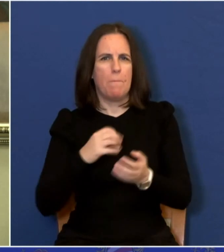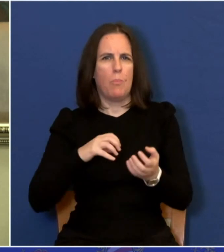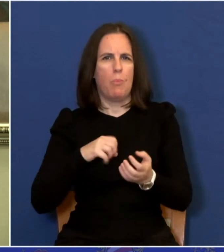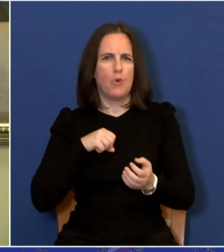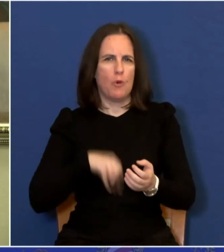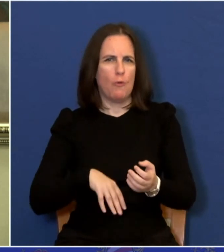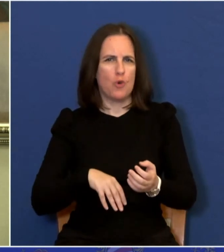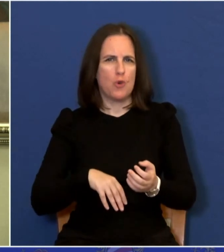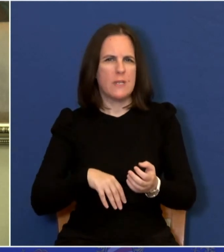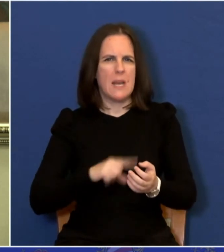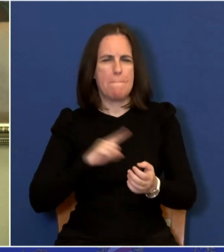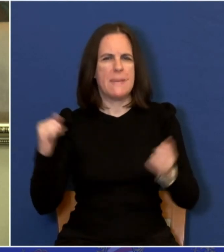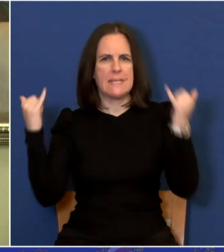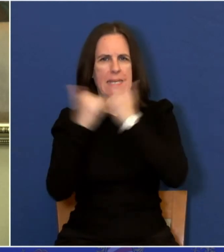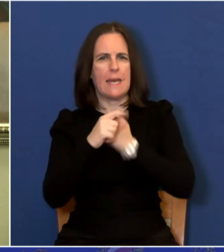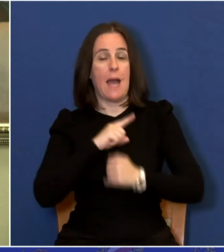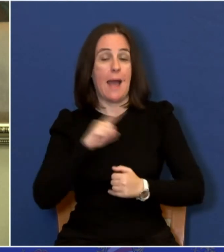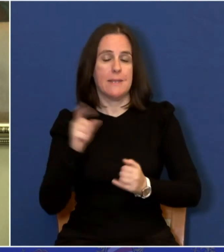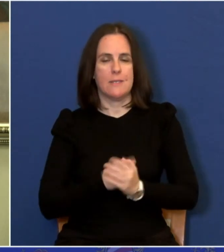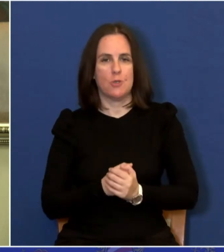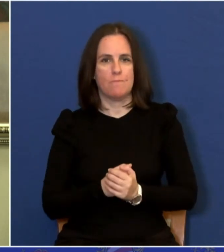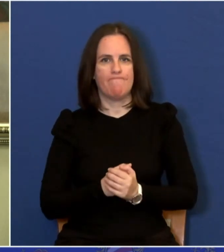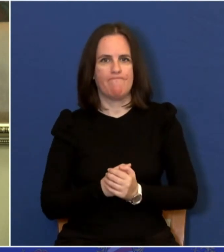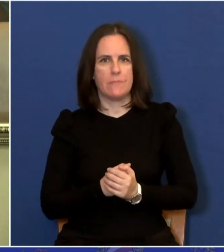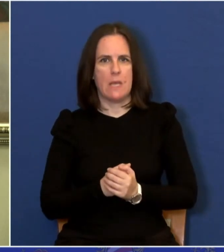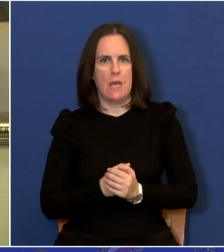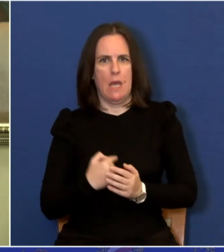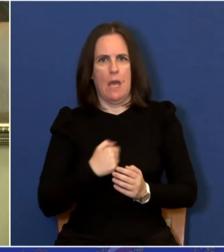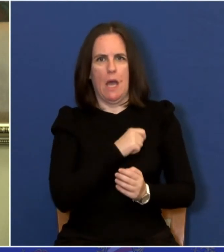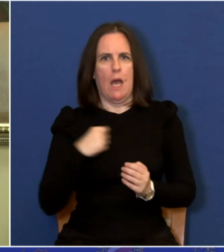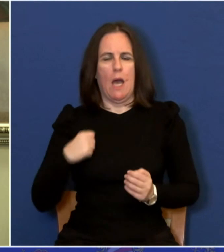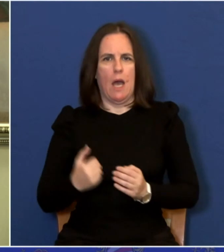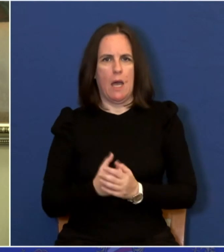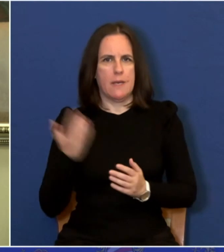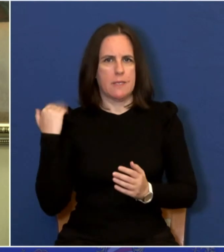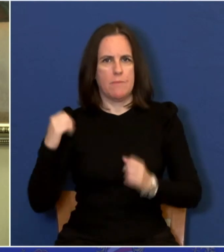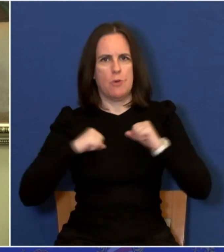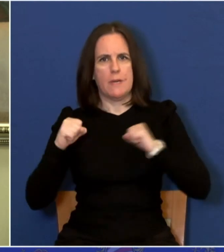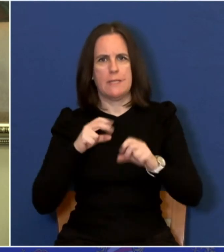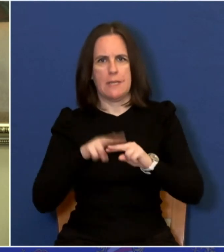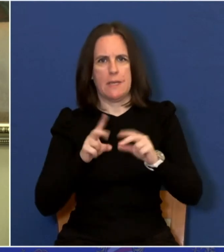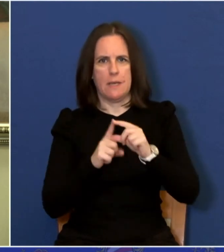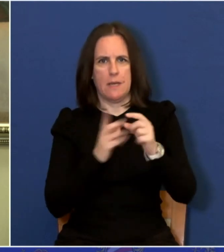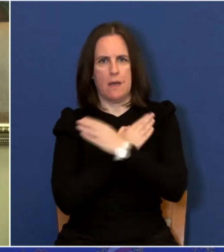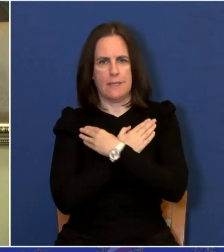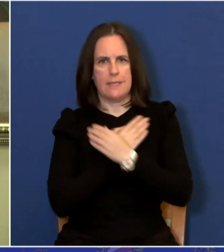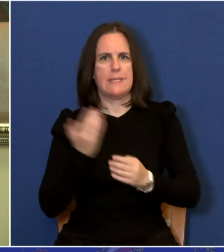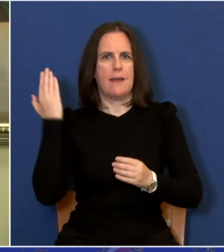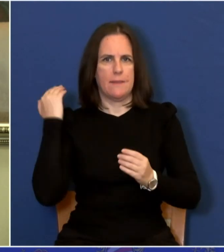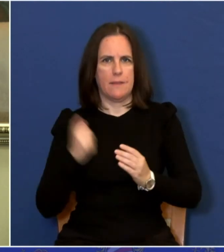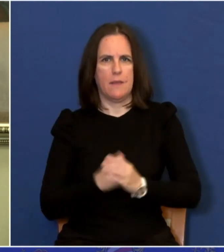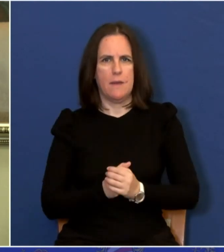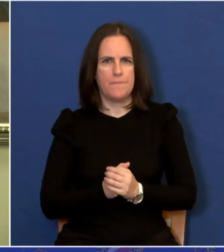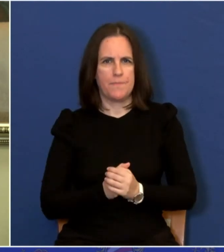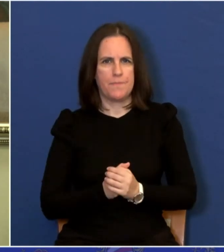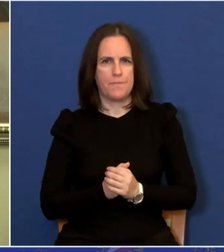Ja sam bio predsjednik kluba HDZ-a, jedini način da se suprostavimo prodaji, izdaji, zovite